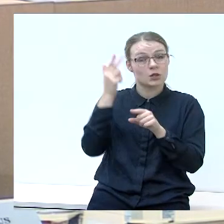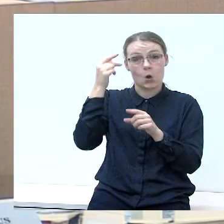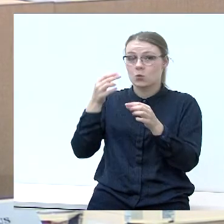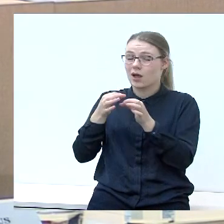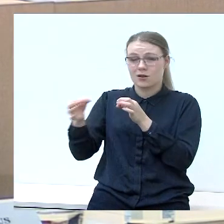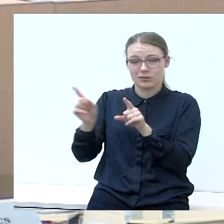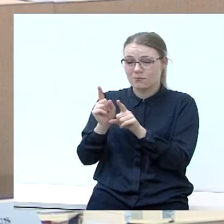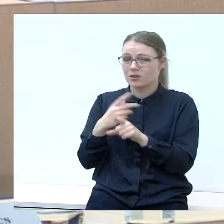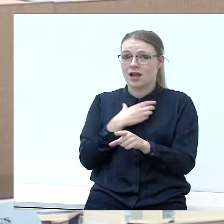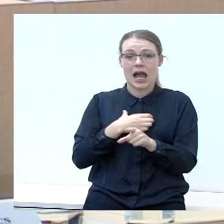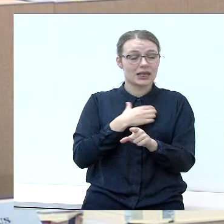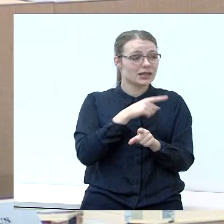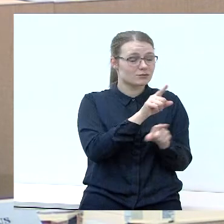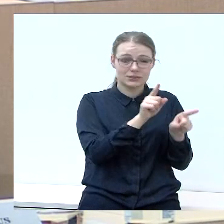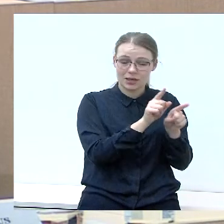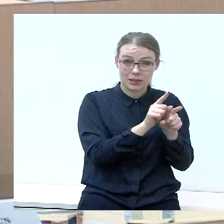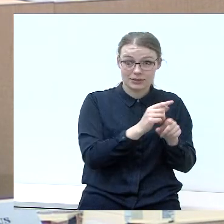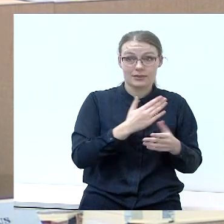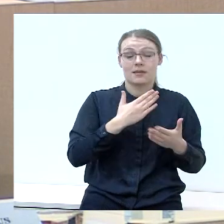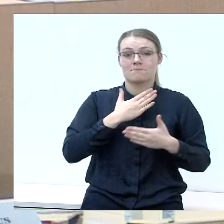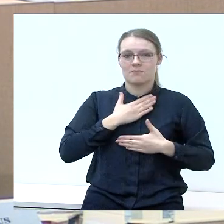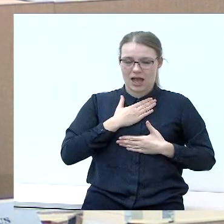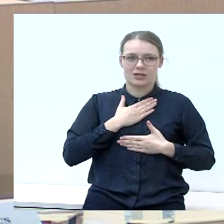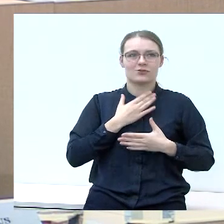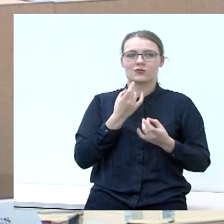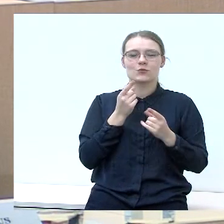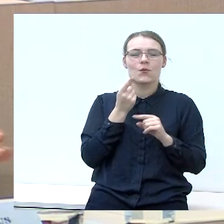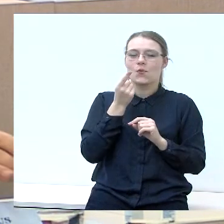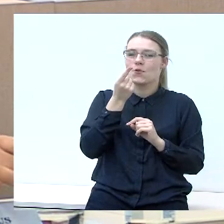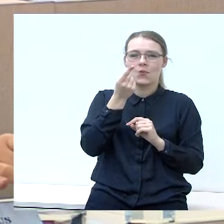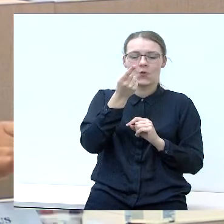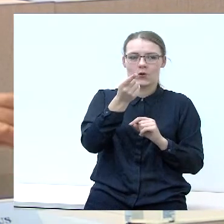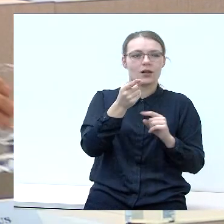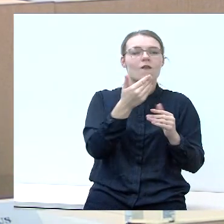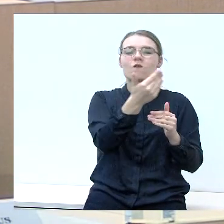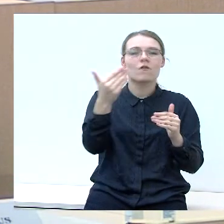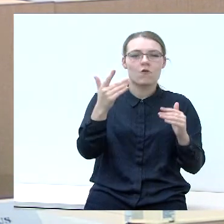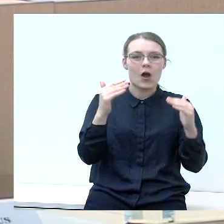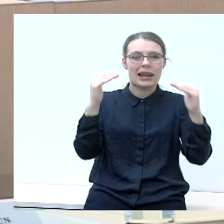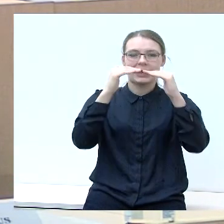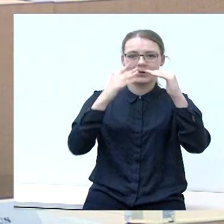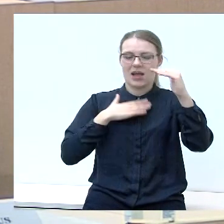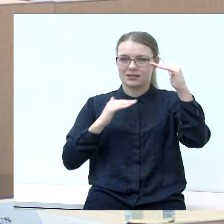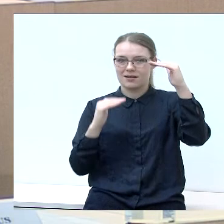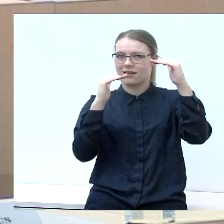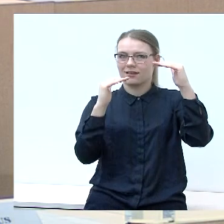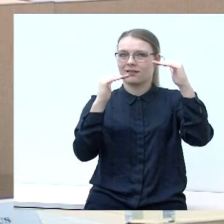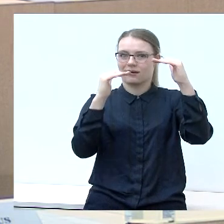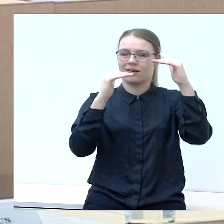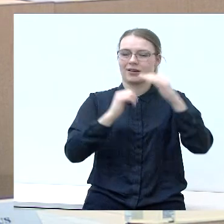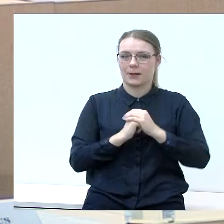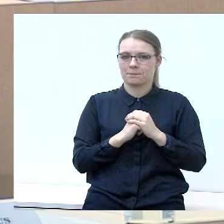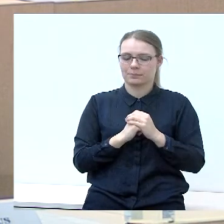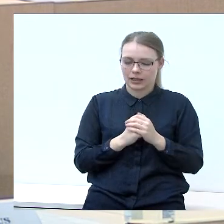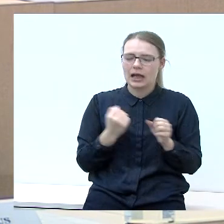Alytus. Tai mums iš tikrųjų dar toliai iki to jų lygio. Aš galvoju, kad ko gero, reikia